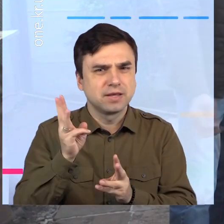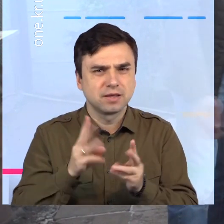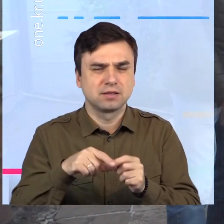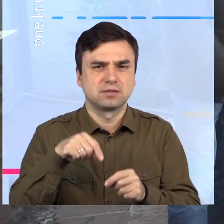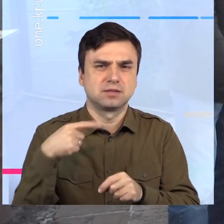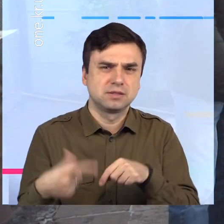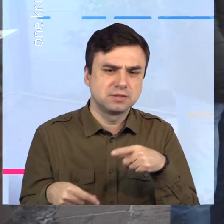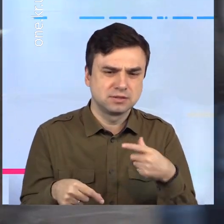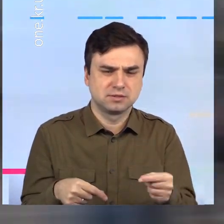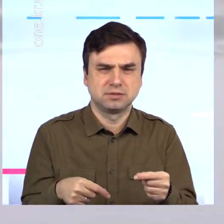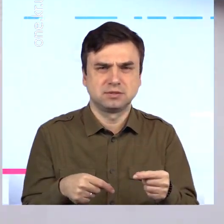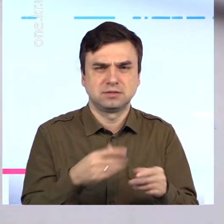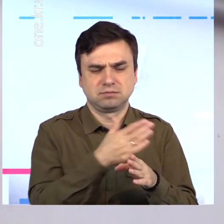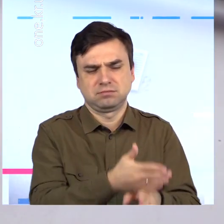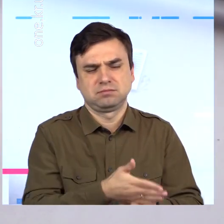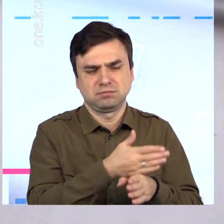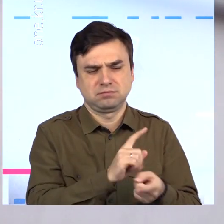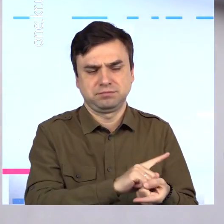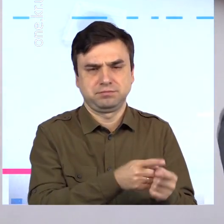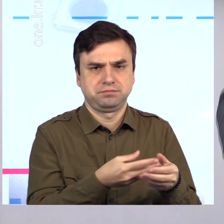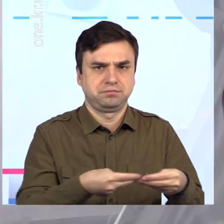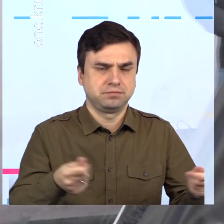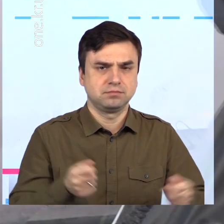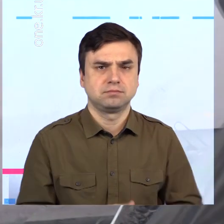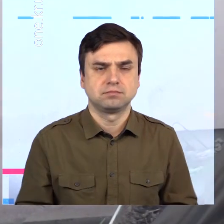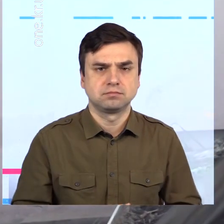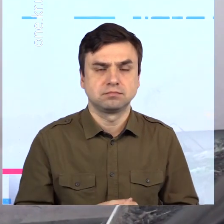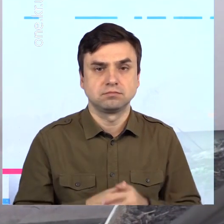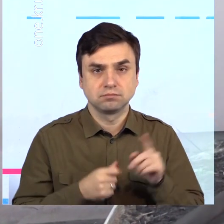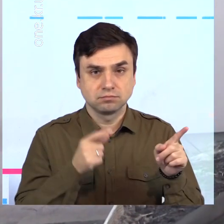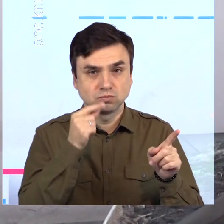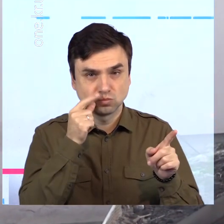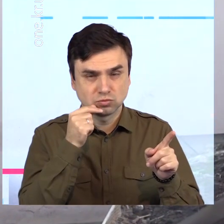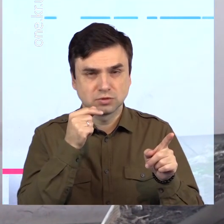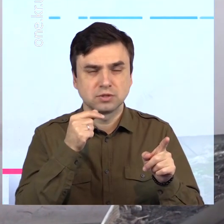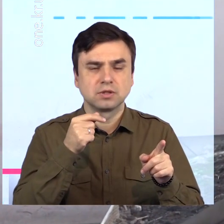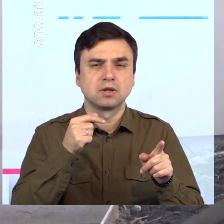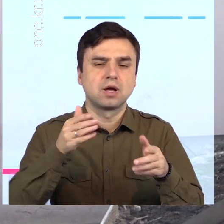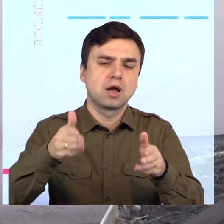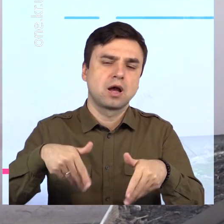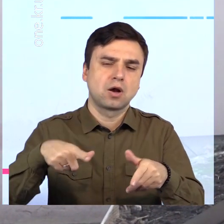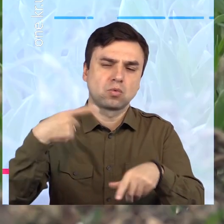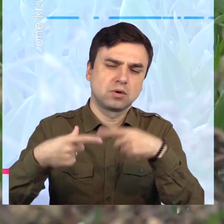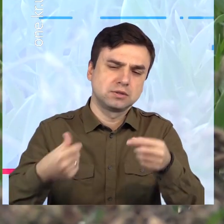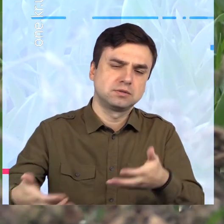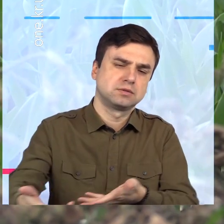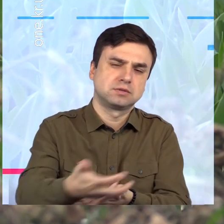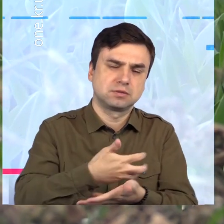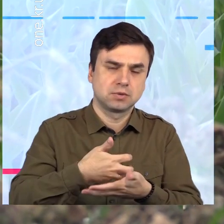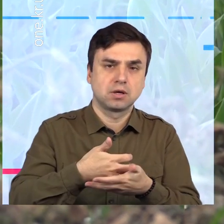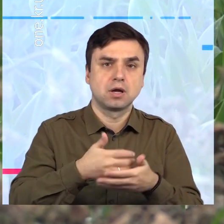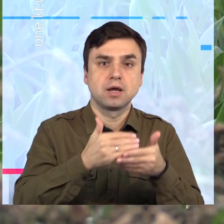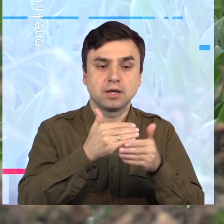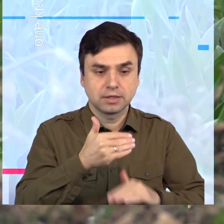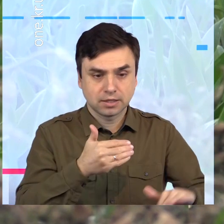листя, все тут перегняло. У пана Олександра таких ям, куди чоловік скидає з городу опале листя, аж три. Бо знаю, що